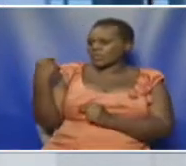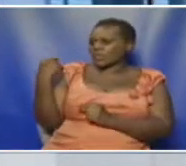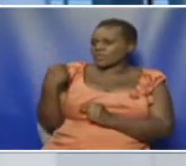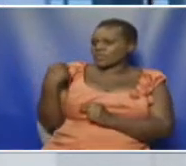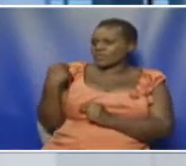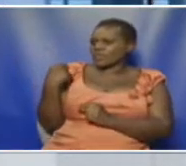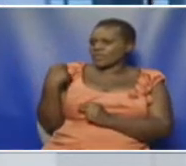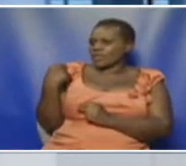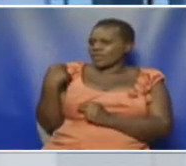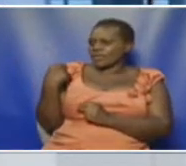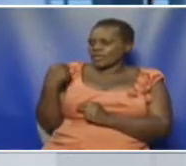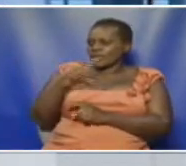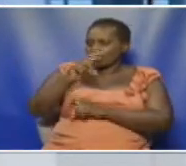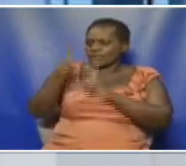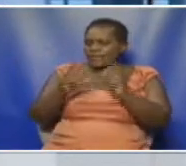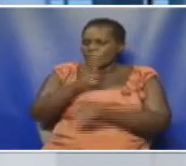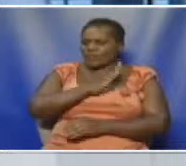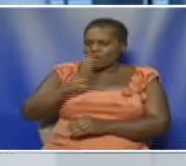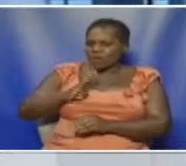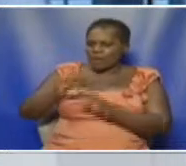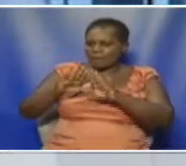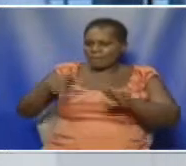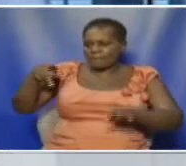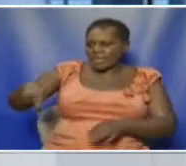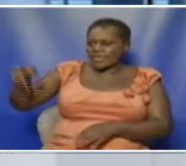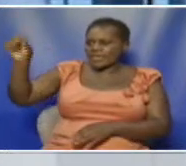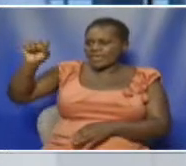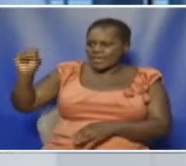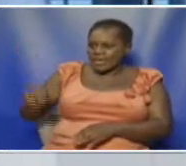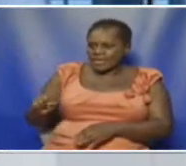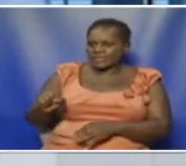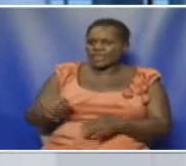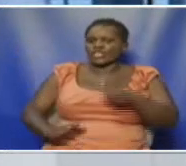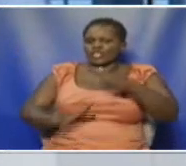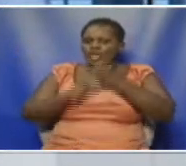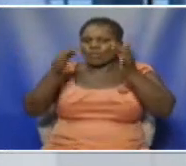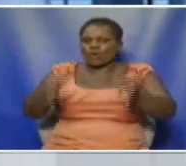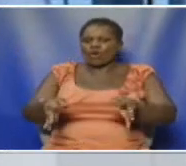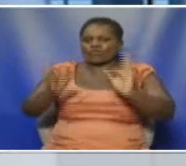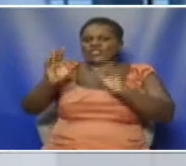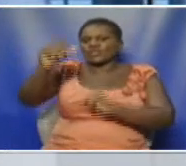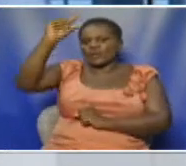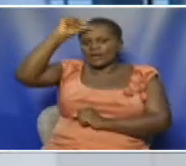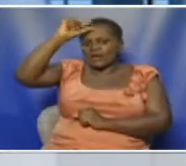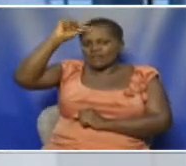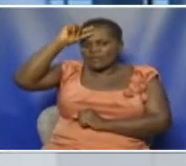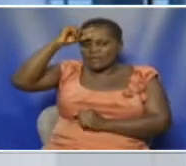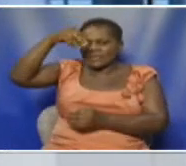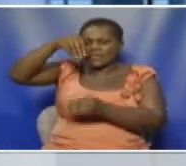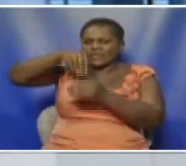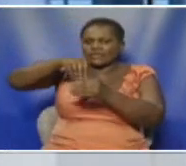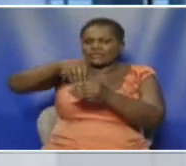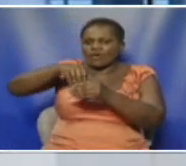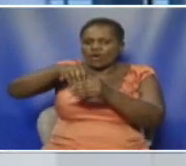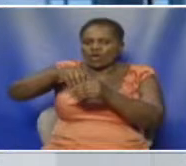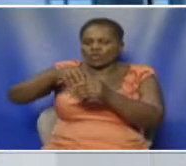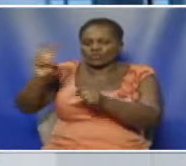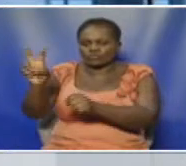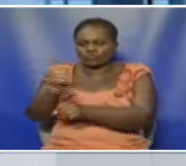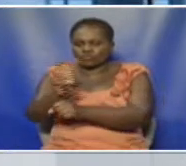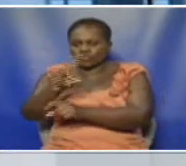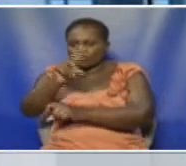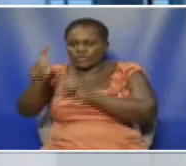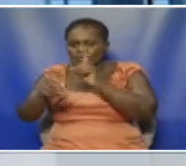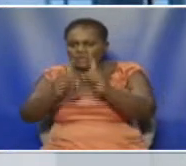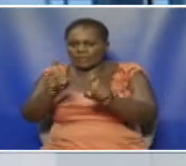Katiko sumamizo mtihani mawaziri makatibu na wizara na wakua idara mbalimbali za serekali Wa miusika katiko sumamizo mtihani huo